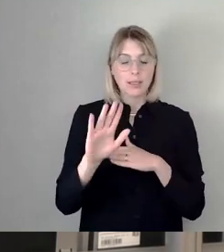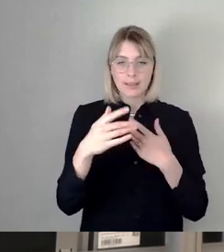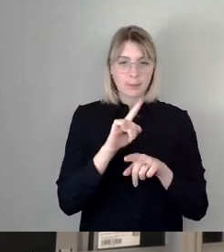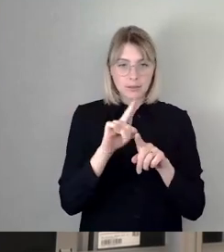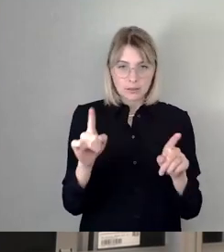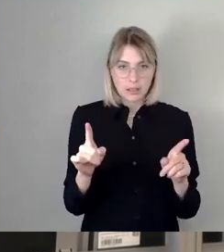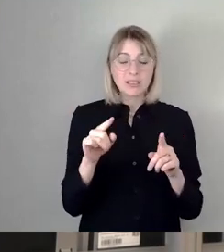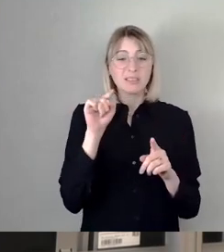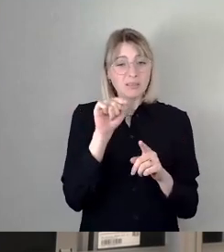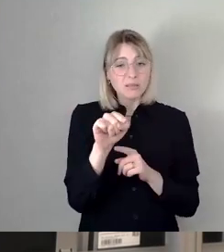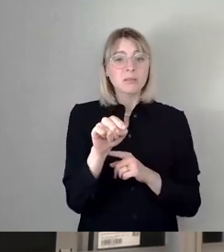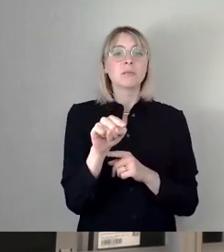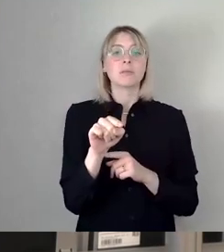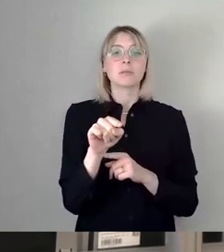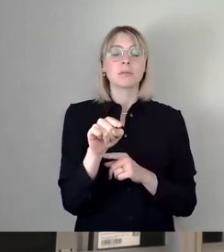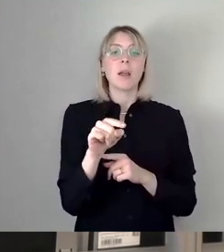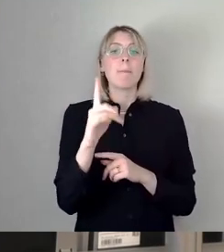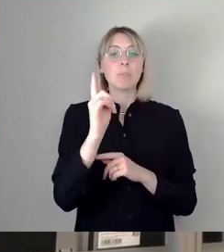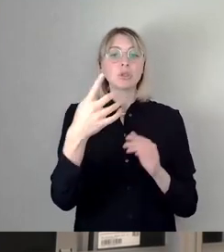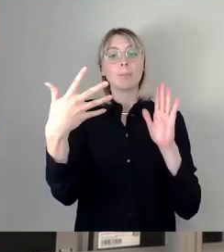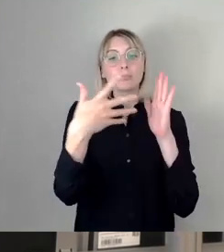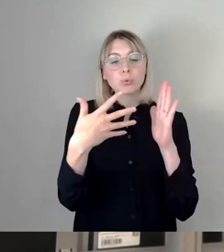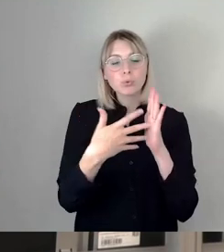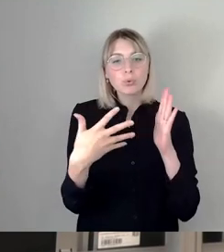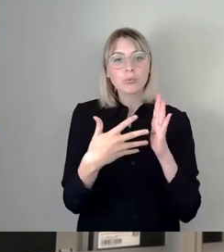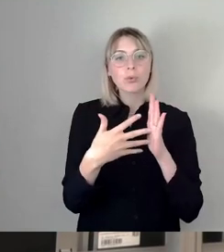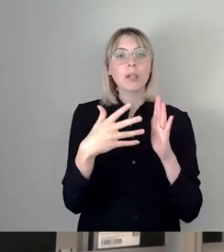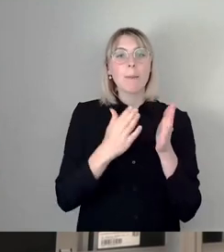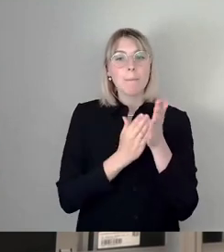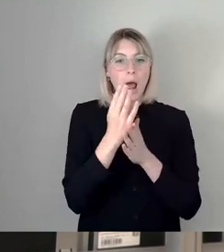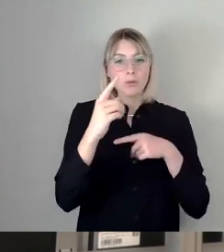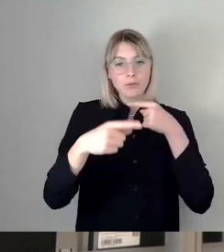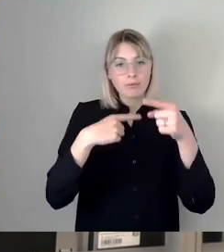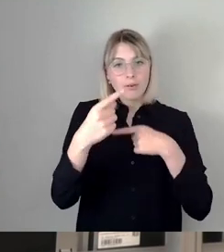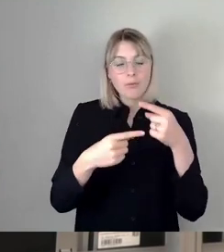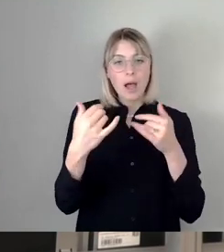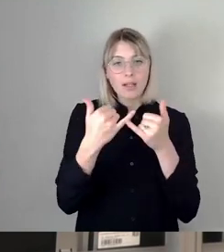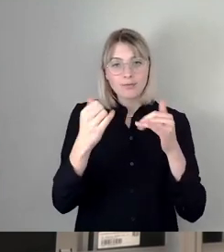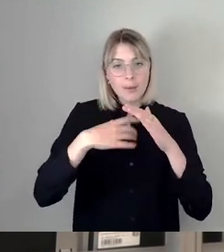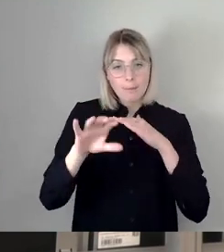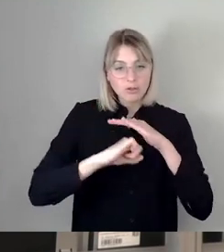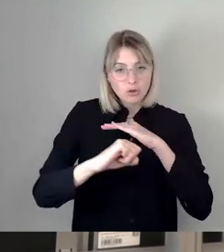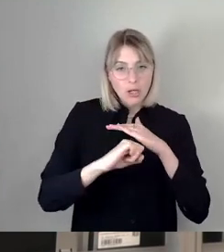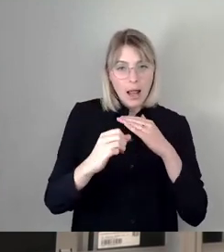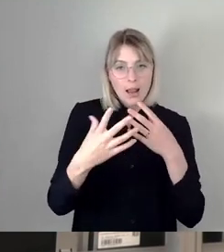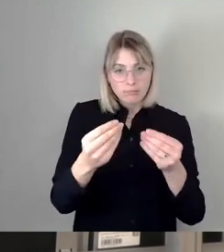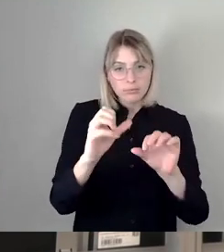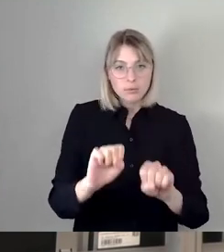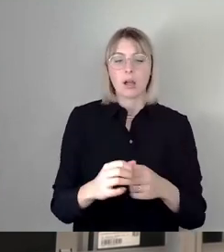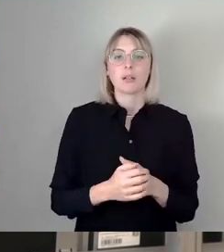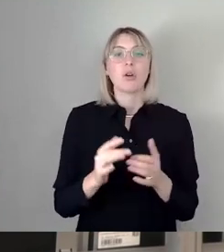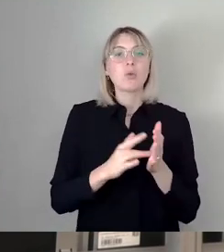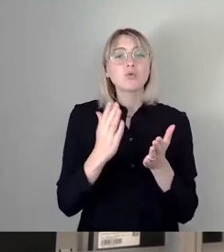dass dort auch geprüft werden solle, wie denn Planungsverfahren beschleunigt werden können. Weil es ist ja schon lange